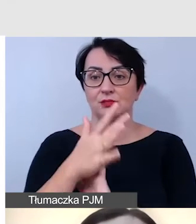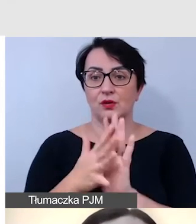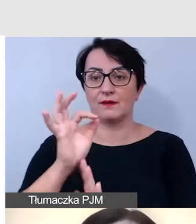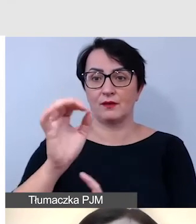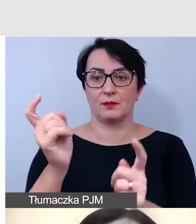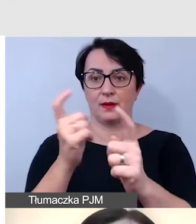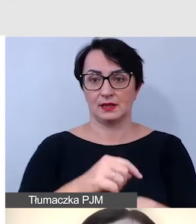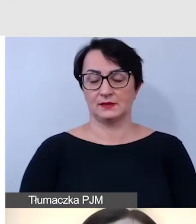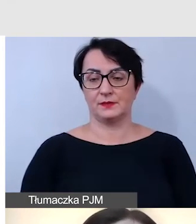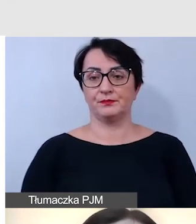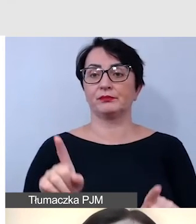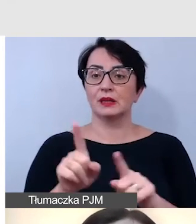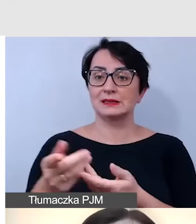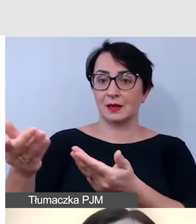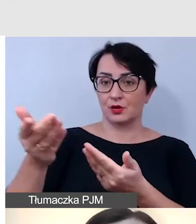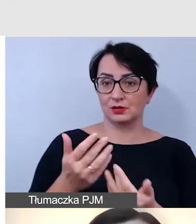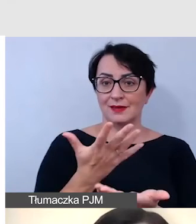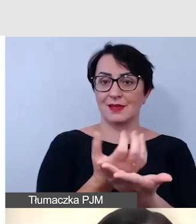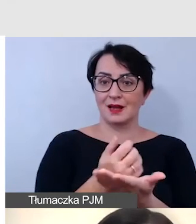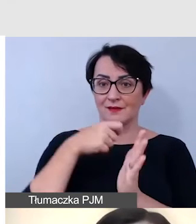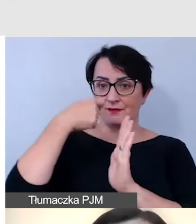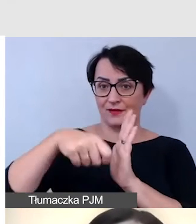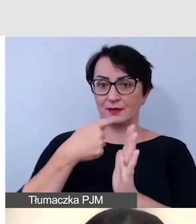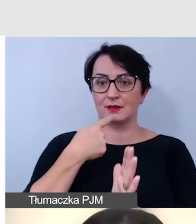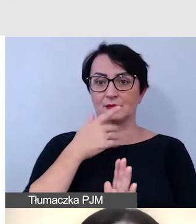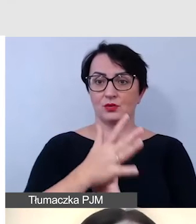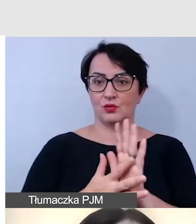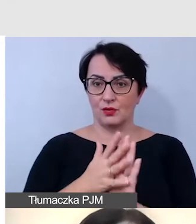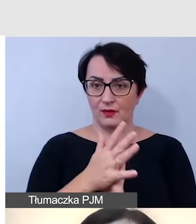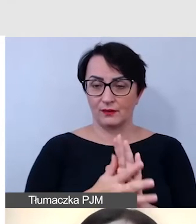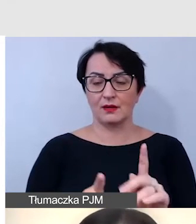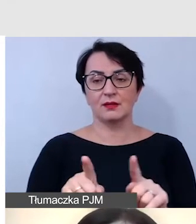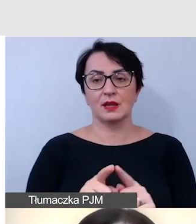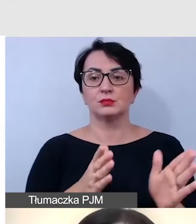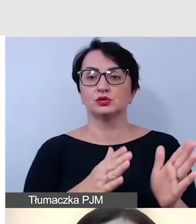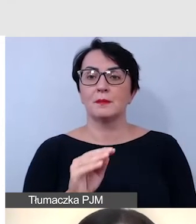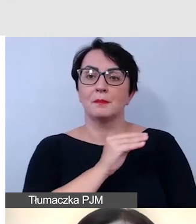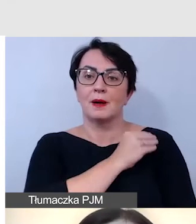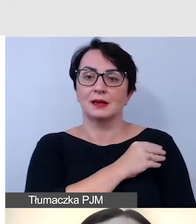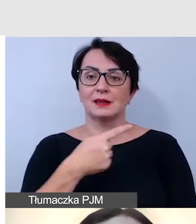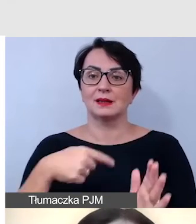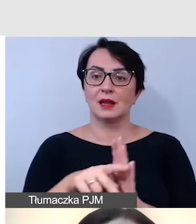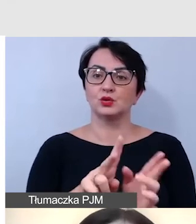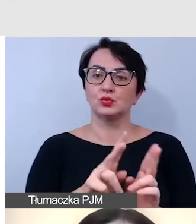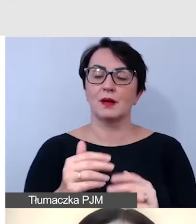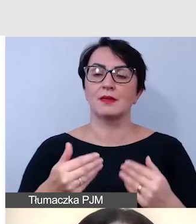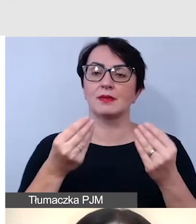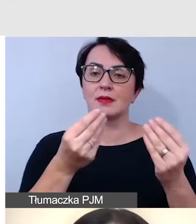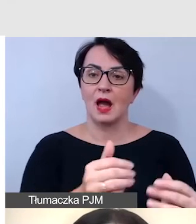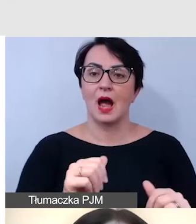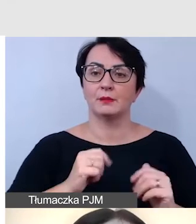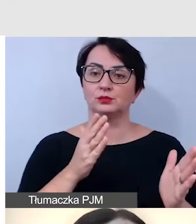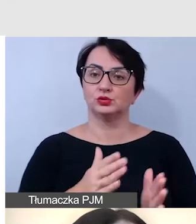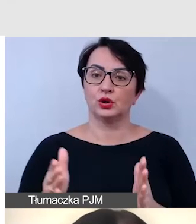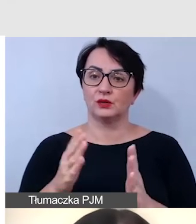Nagrywamy zaproszenie w polskim języku migowym. Przygotowujemy materiały dla tłumaczy, mogli się przygotować. Czym lepiej tłumacz